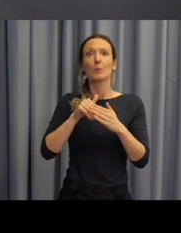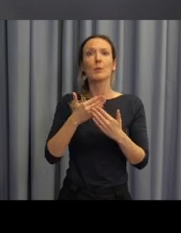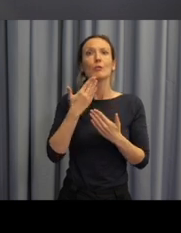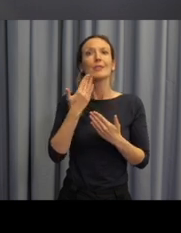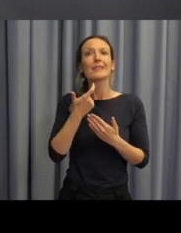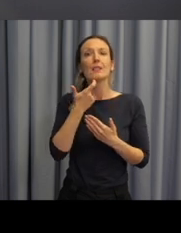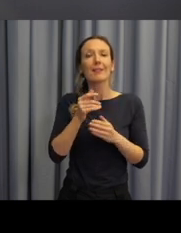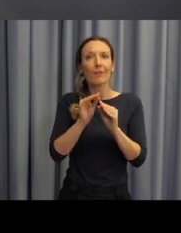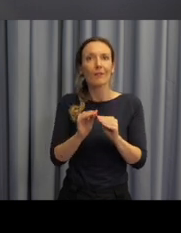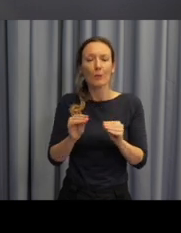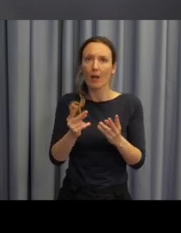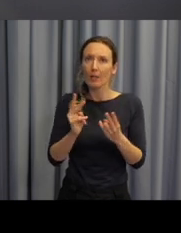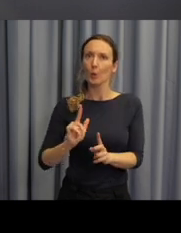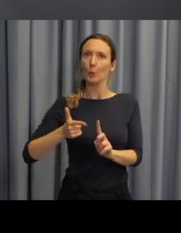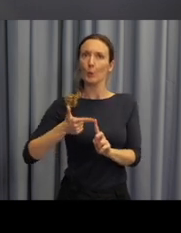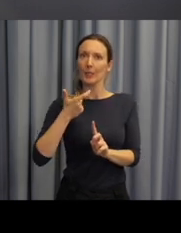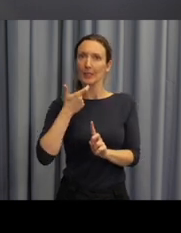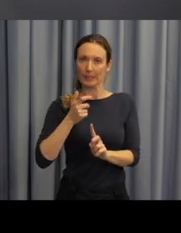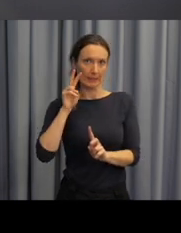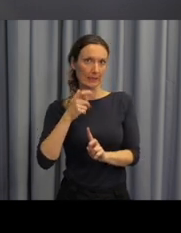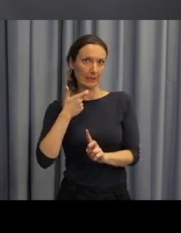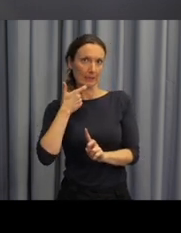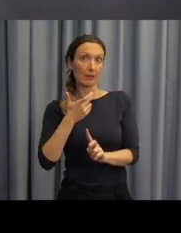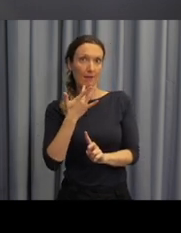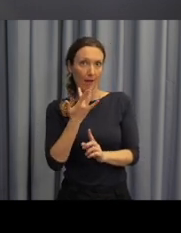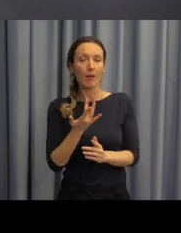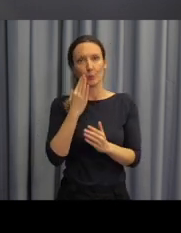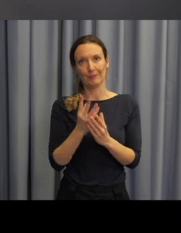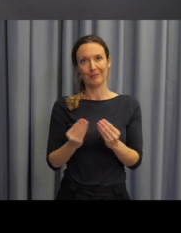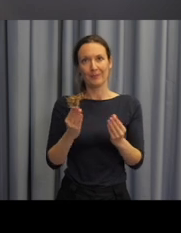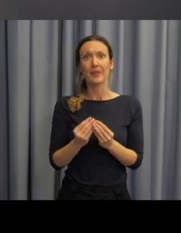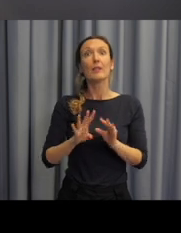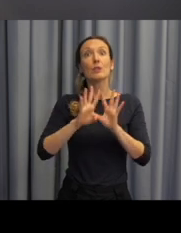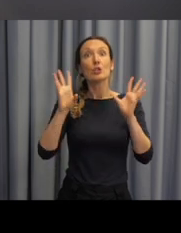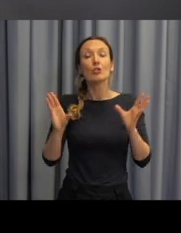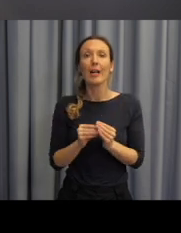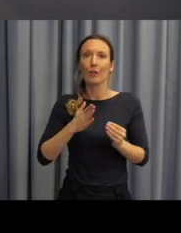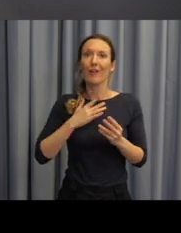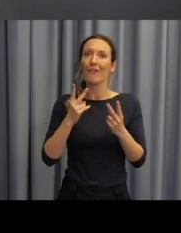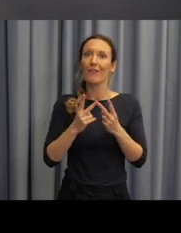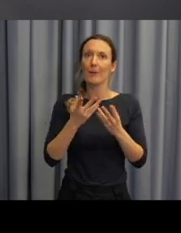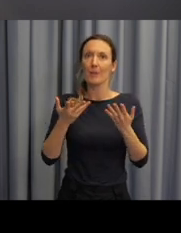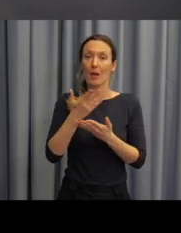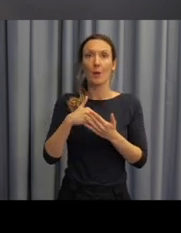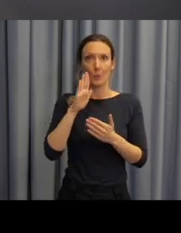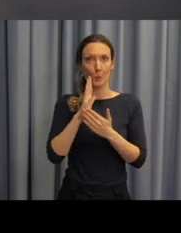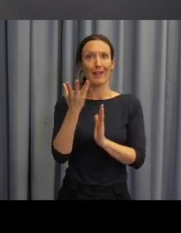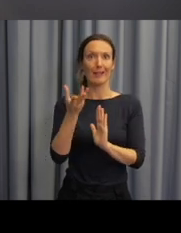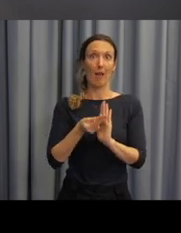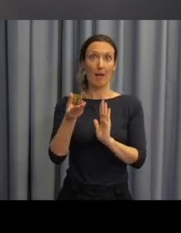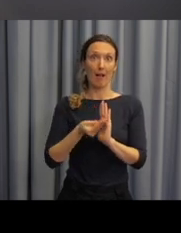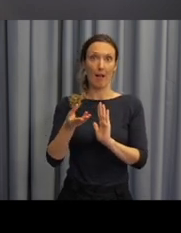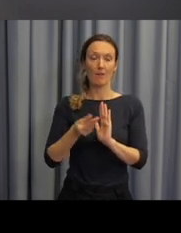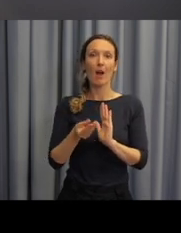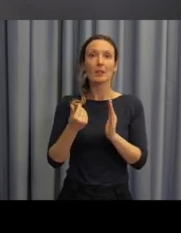tato část, prosím, vážení kolegové, bude nahrávána. Znamená to, že pokud si někdo budete chtít obsah průjít ještě jednou